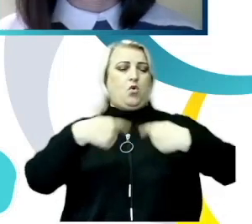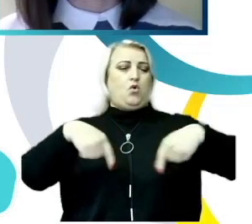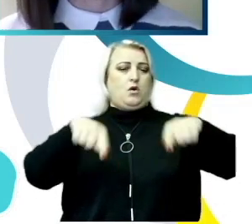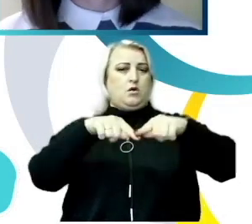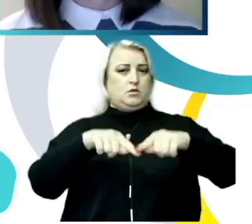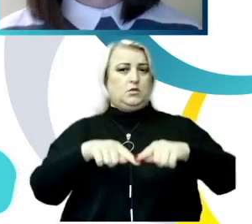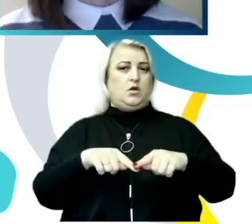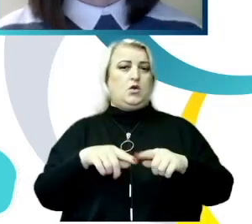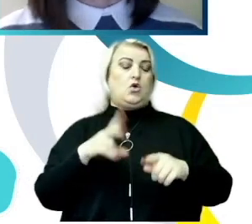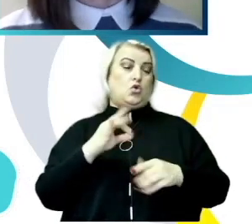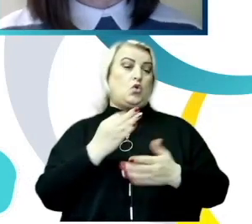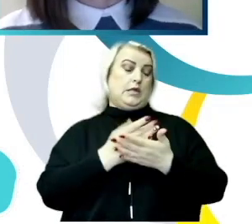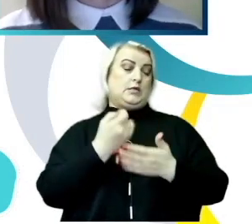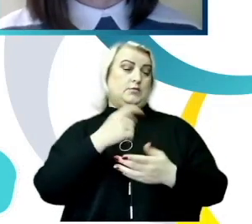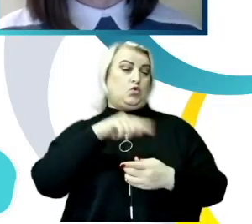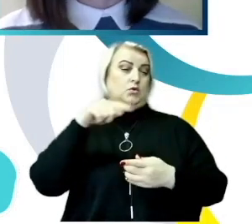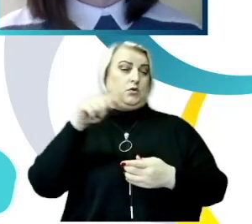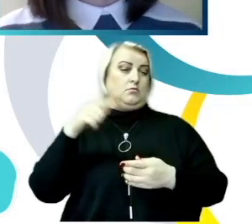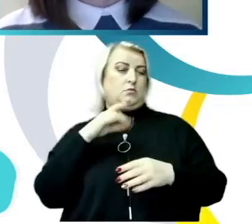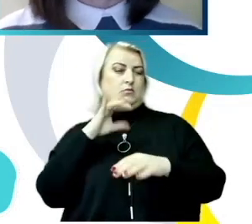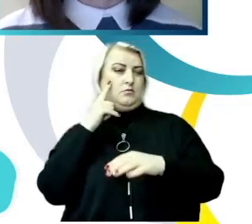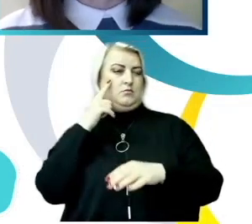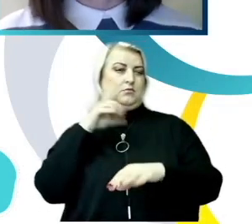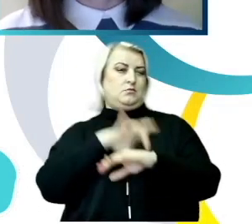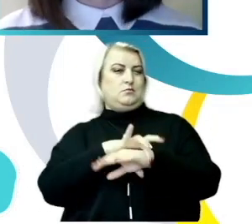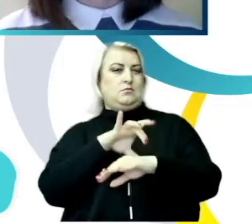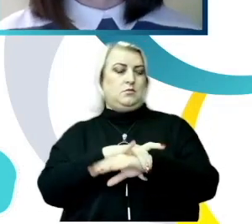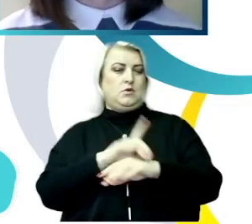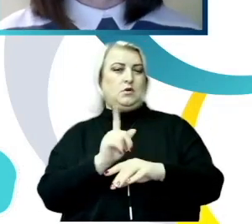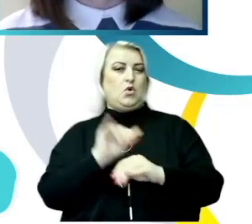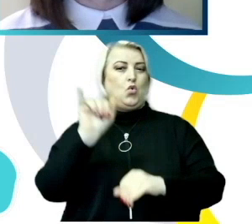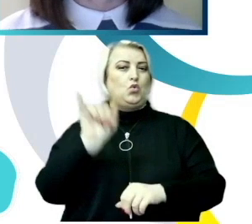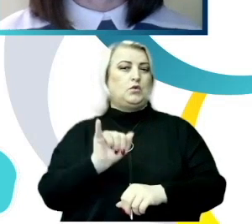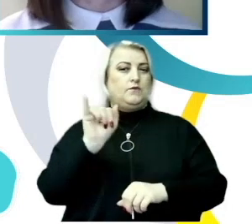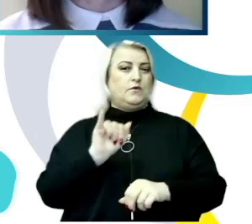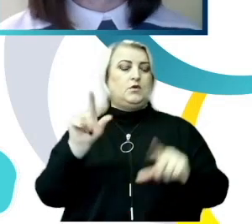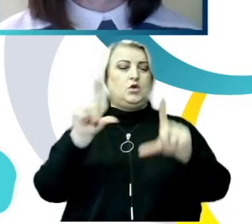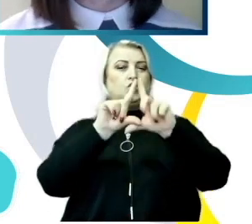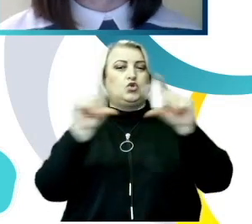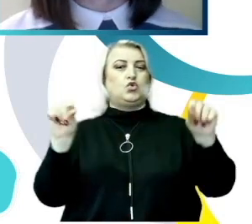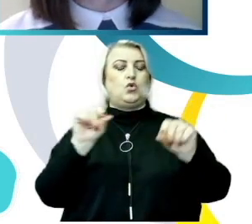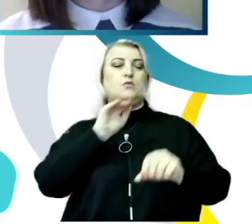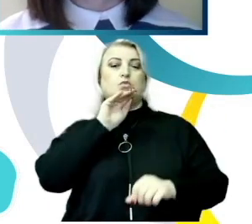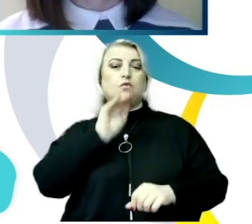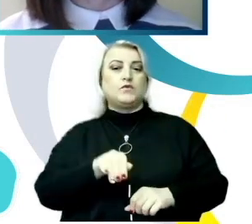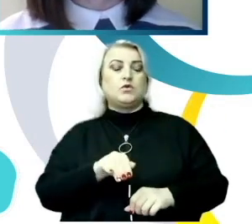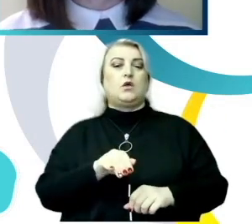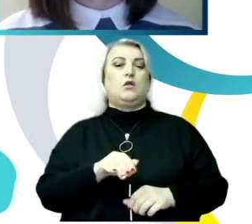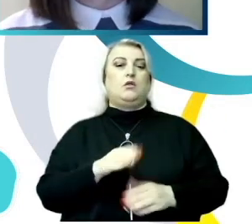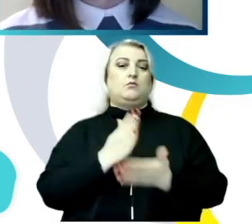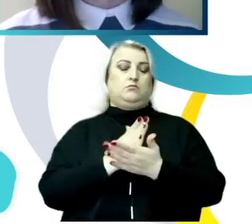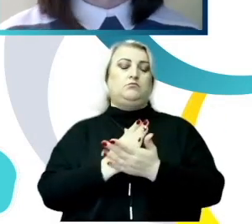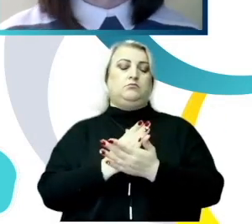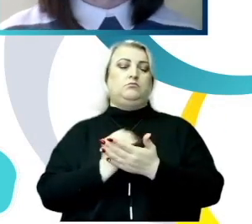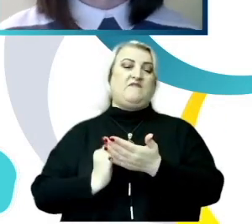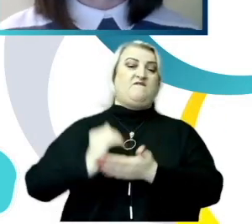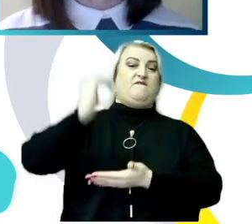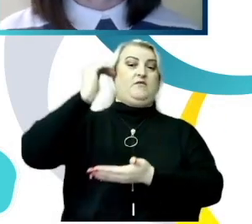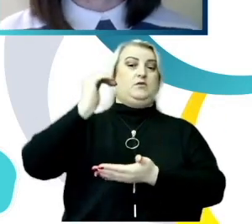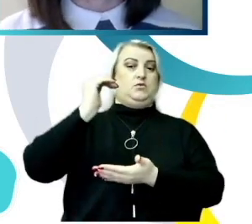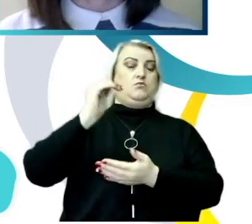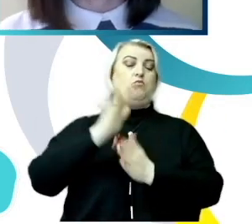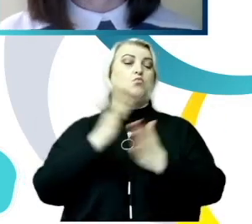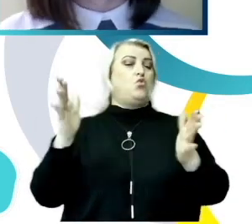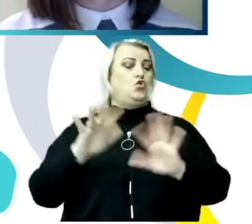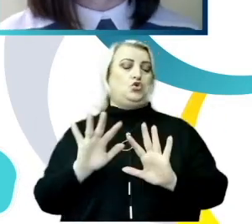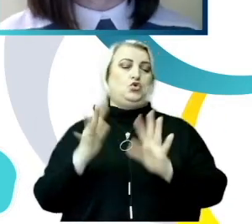aveți și graficul în față, observăm că universitățile și școlile profesionale se găsesc în topul instituțiilor cu o incidență